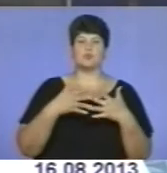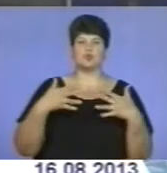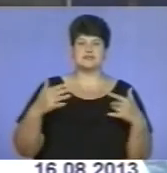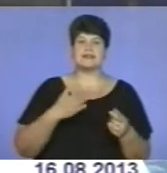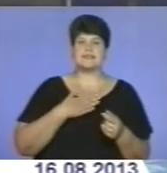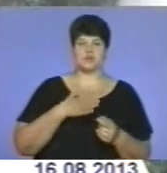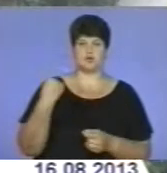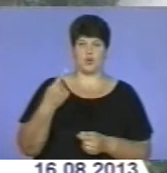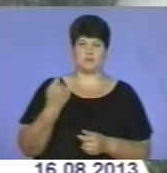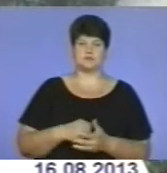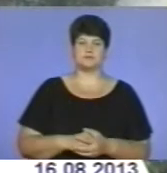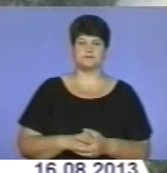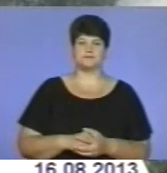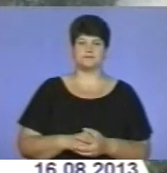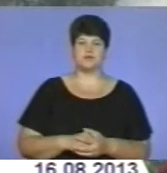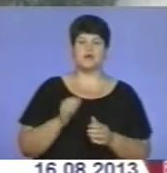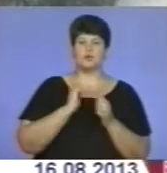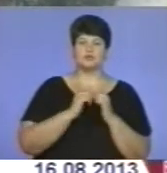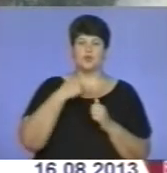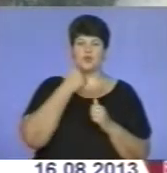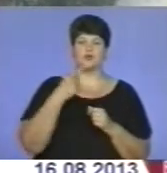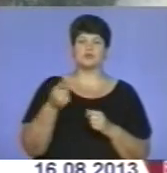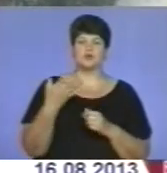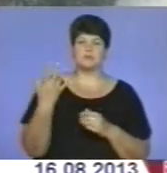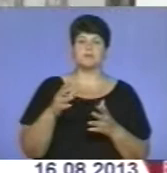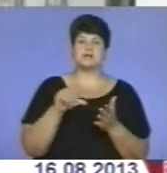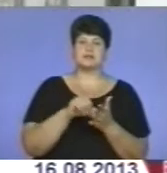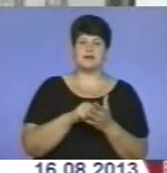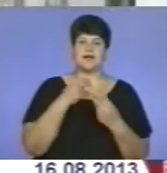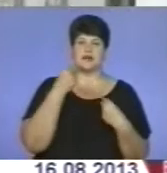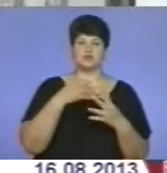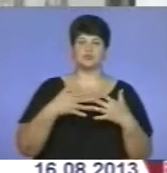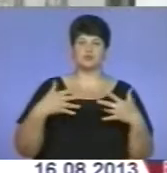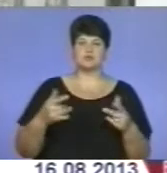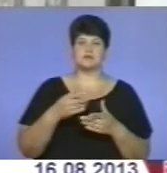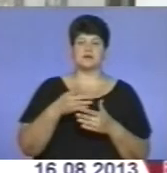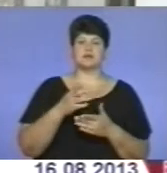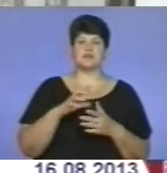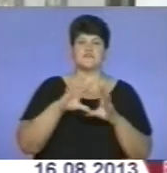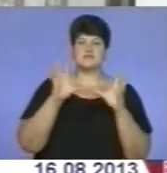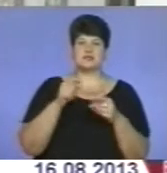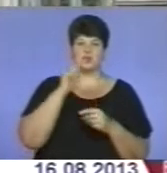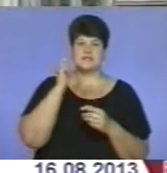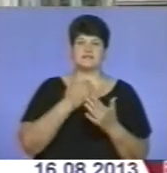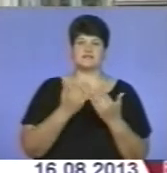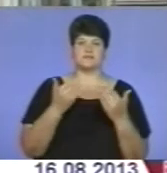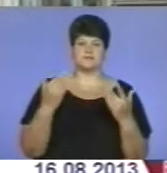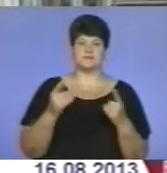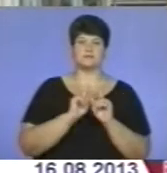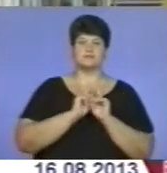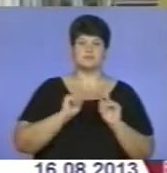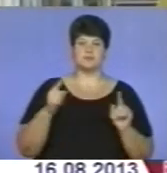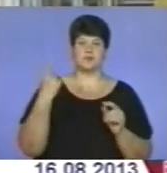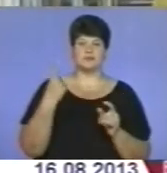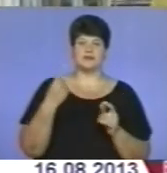нашу область. Щороку Тернопільщина представляє кращу продукцію краю на всеукраїнській виставці «Родзинка області»